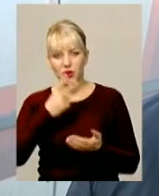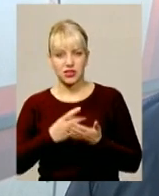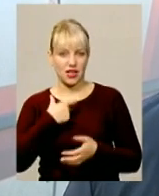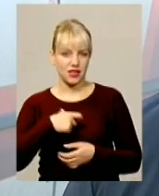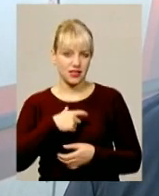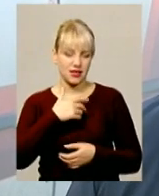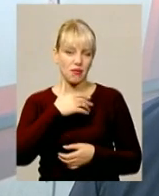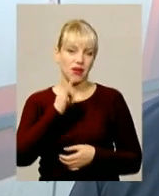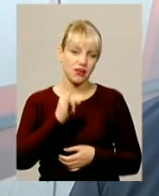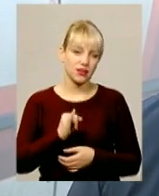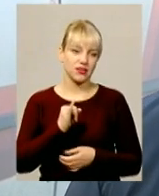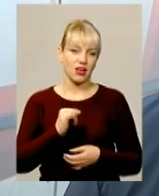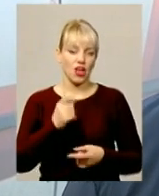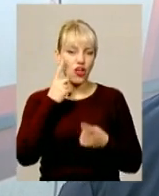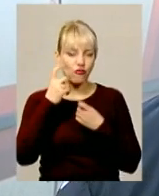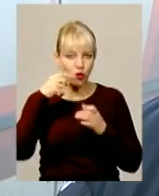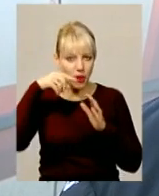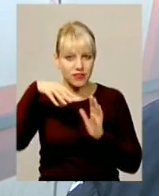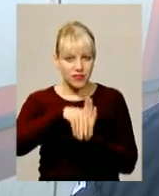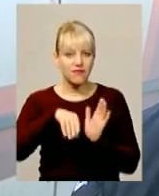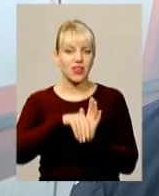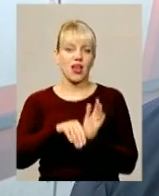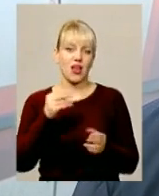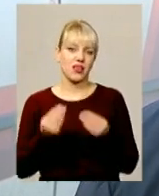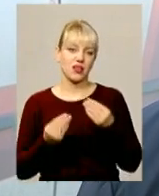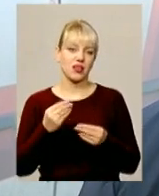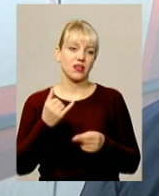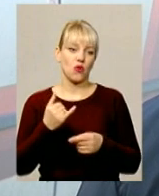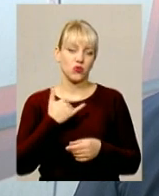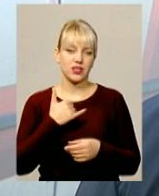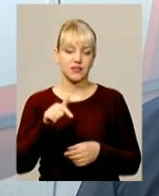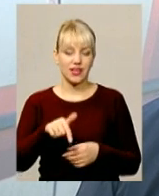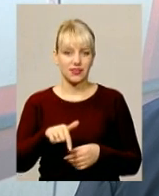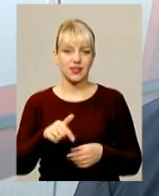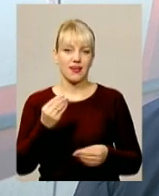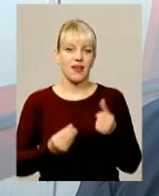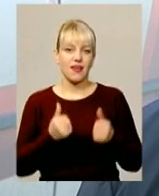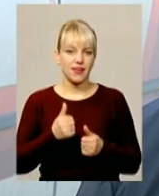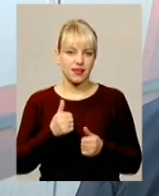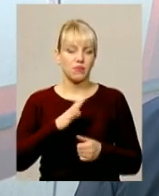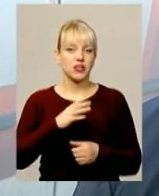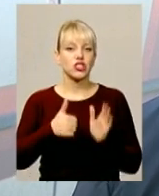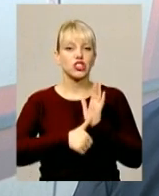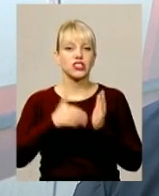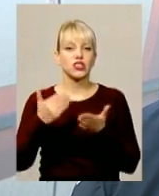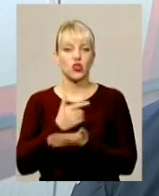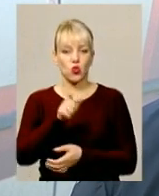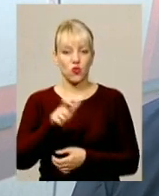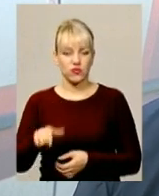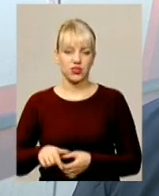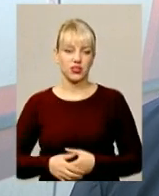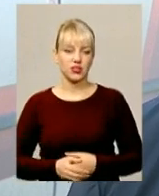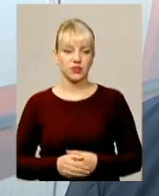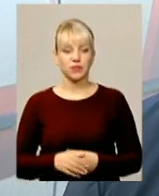проявили. Дуже інформативна гра. На цій гра у нас було шість новичків. Очередньо, так сказати, партія новичків,